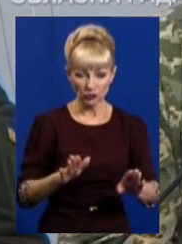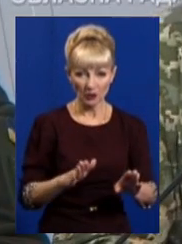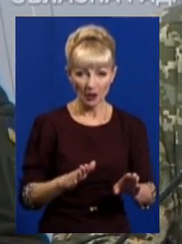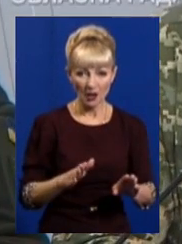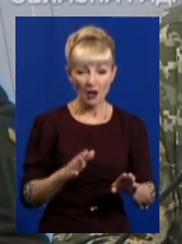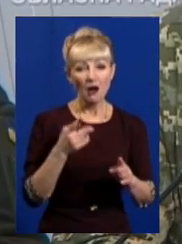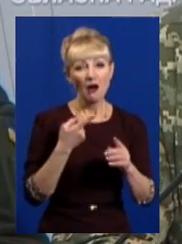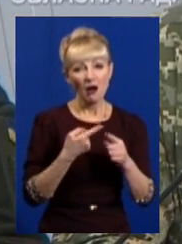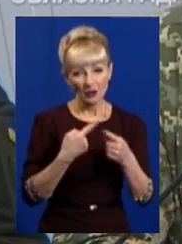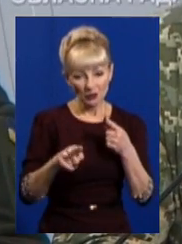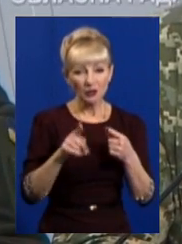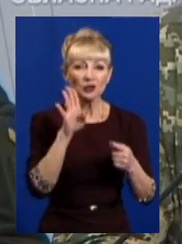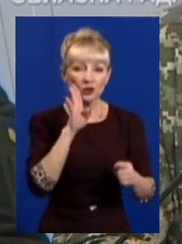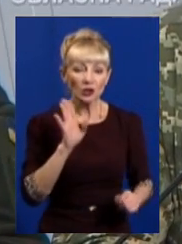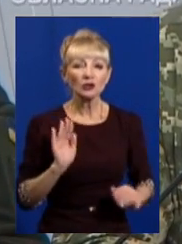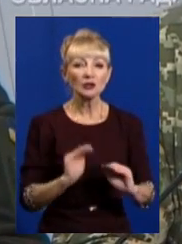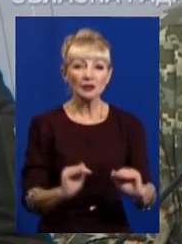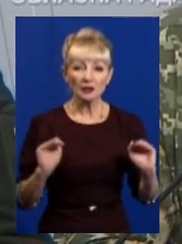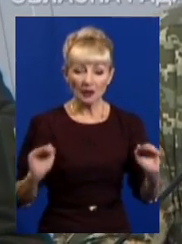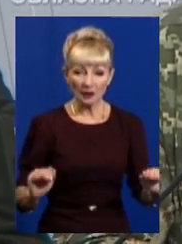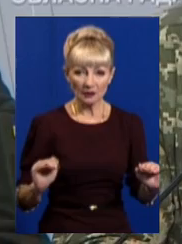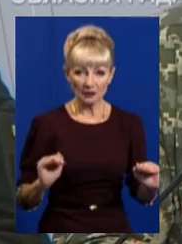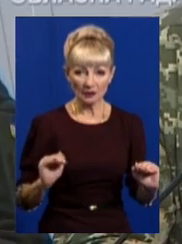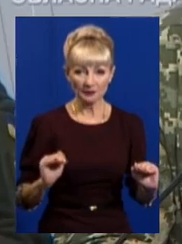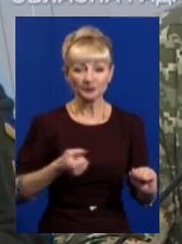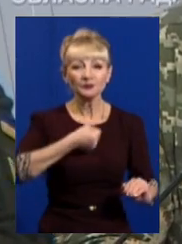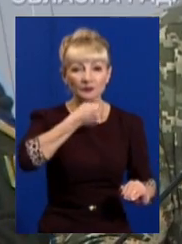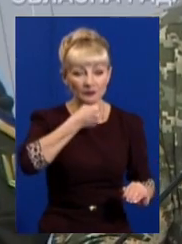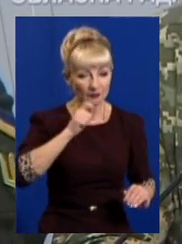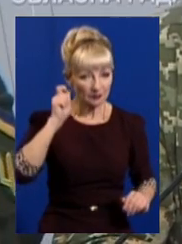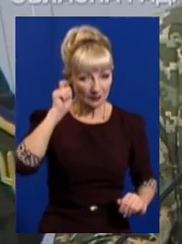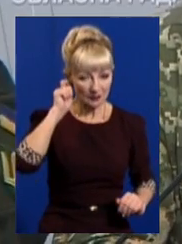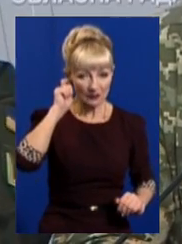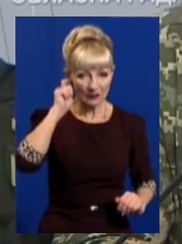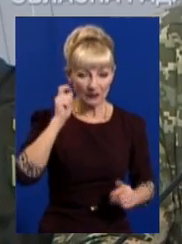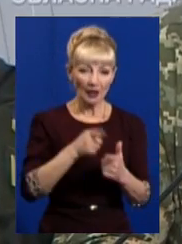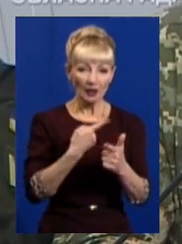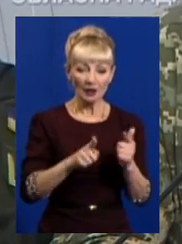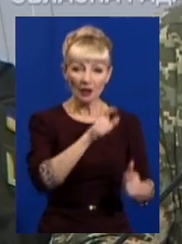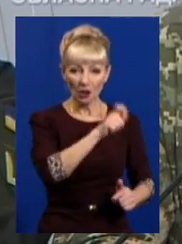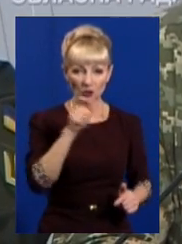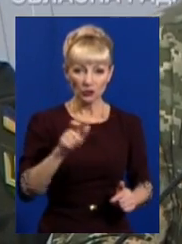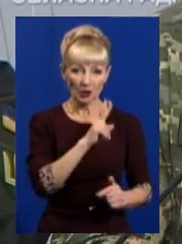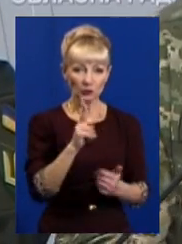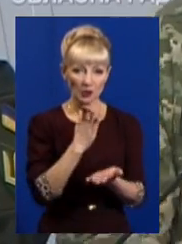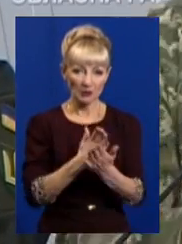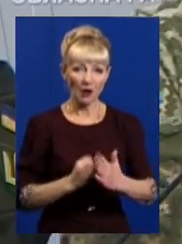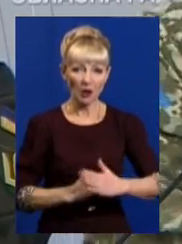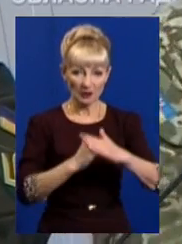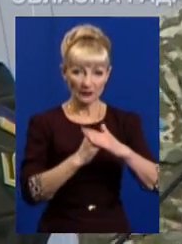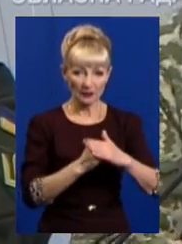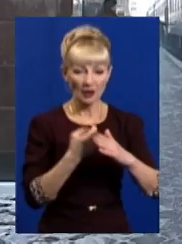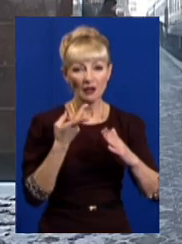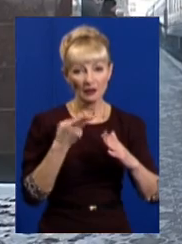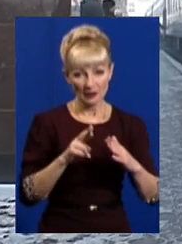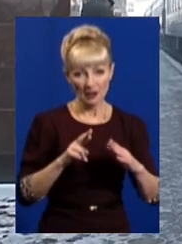жінки, діти похилого віку або особи, які мали підстави для перетину